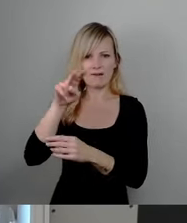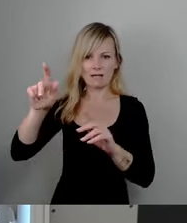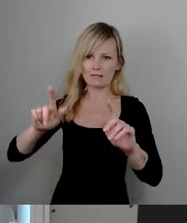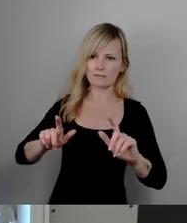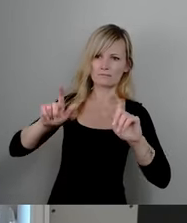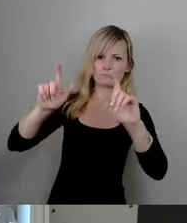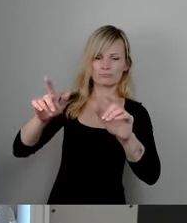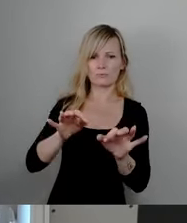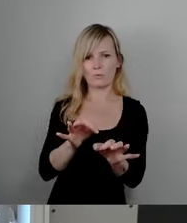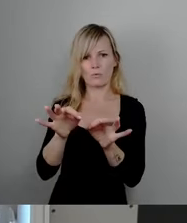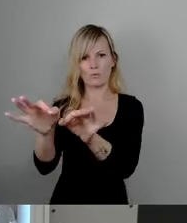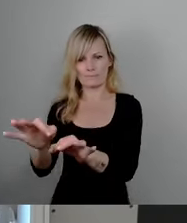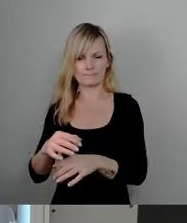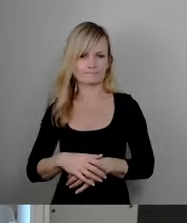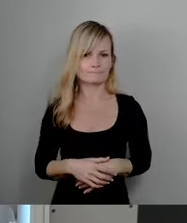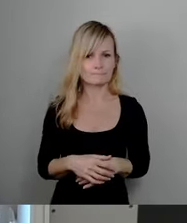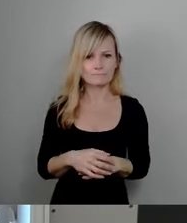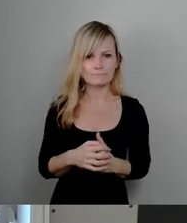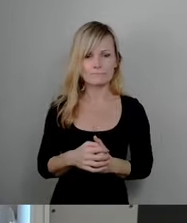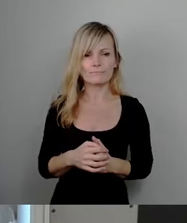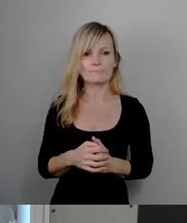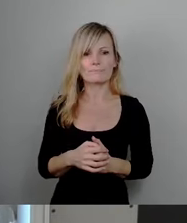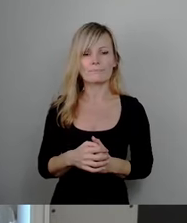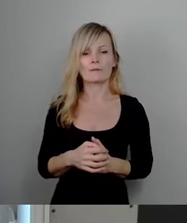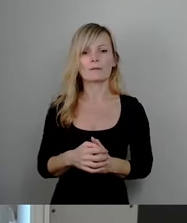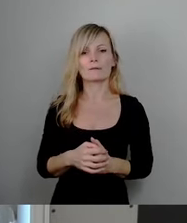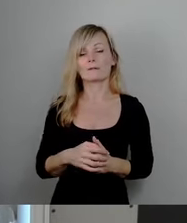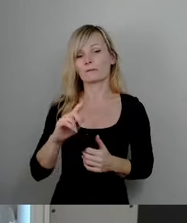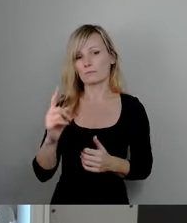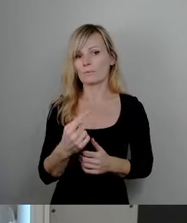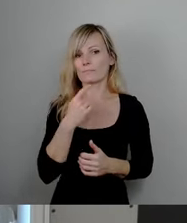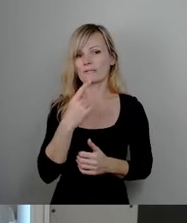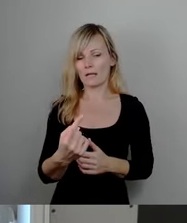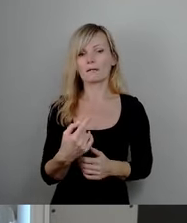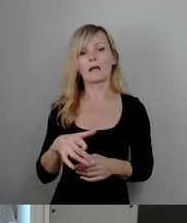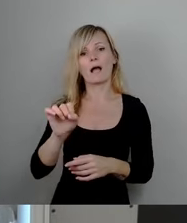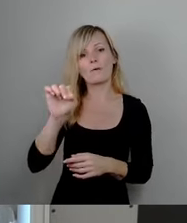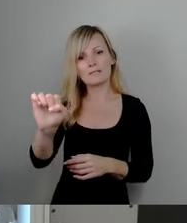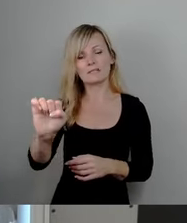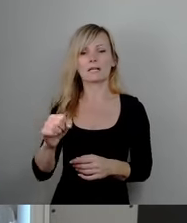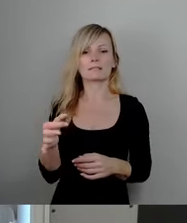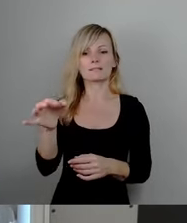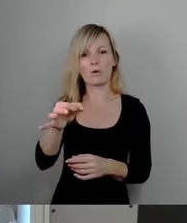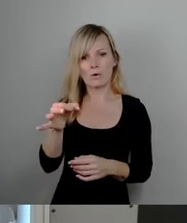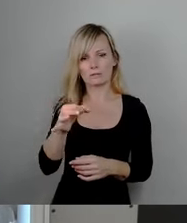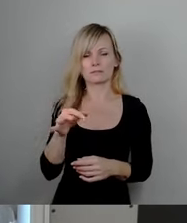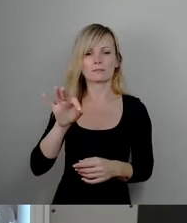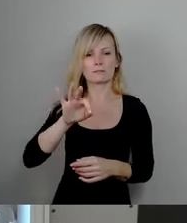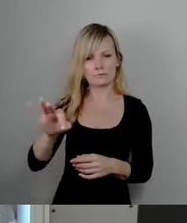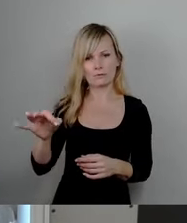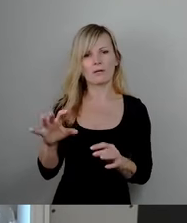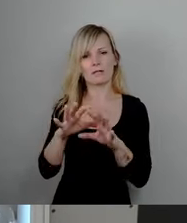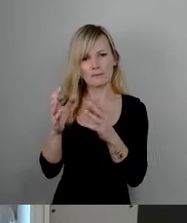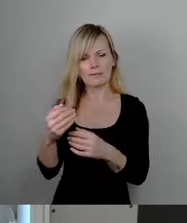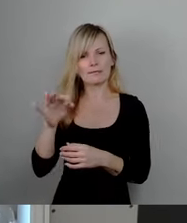die natürlich, und ich wiederhole das gerne nochmal, Aufenthaltsort für den gemeindlichen Vollzugsdienst ist, aber